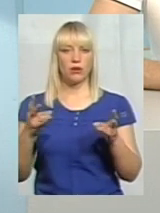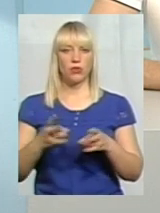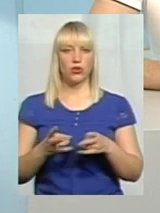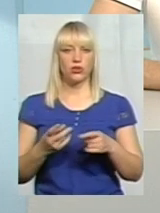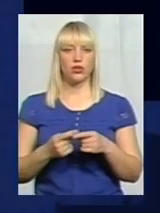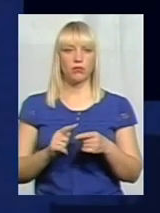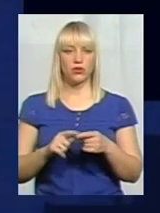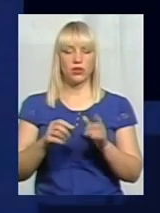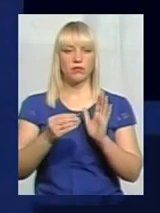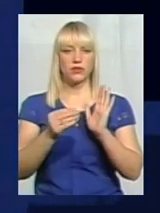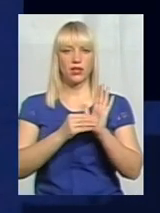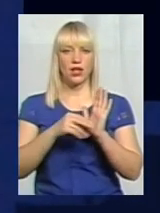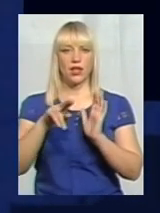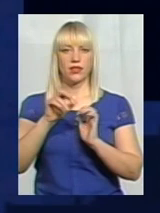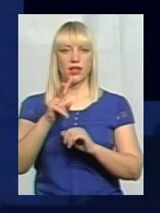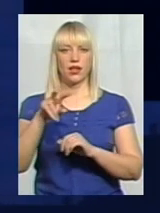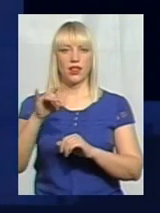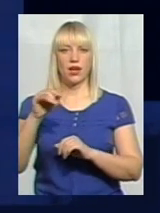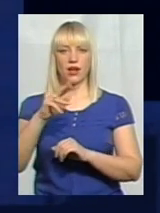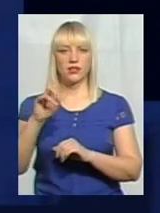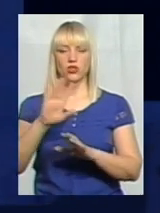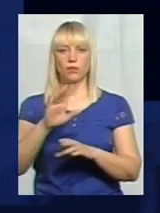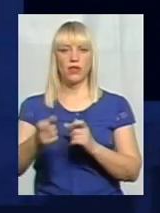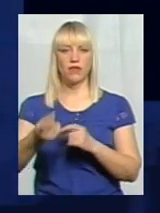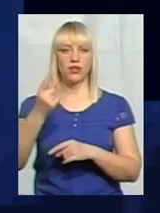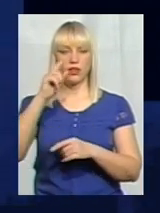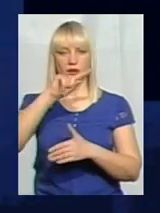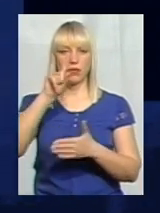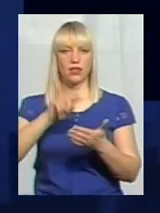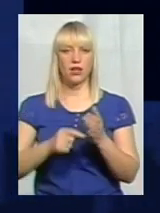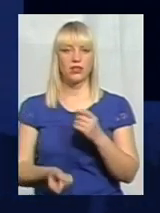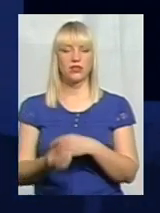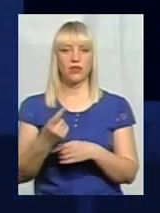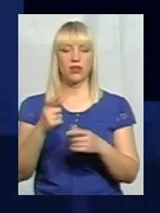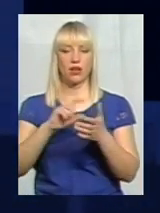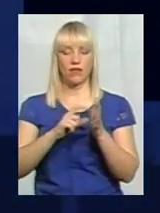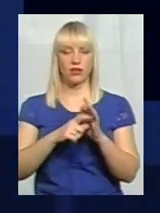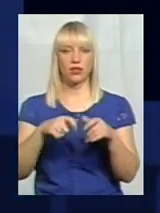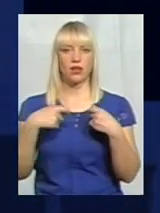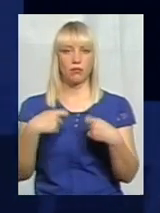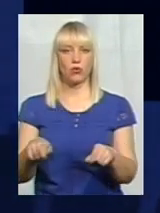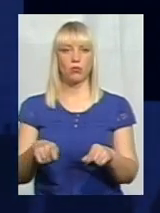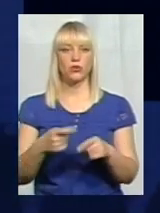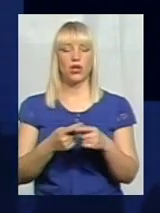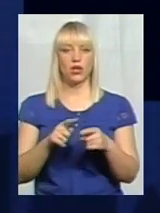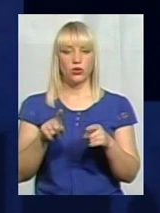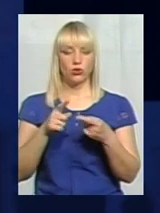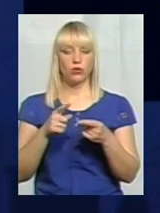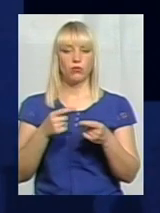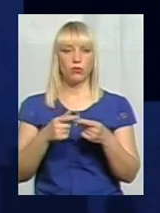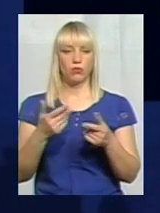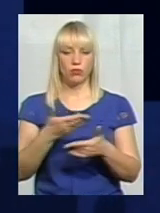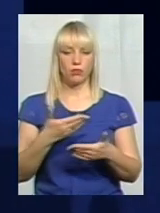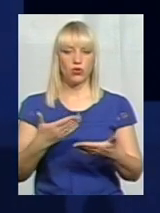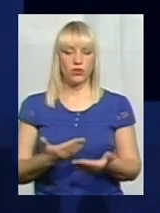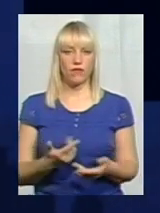суми в декларацію, щоб не виникало жодних питань, звідки вони з'янулися. Квартира продана, тому ми і прописалися і проживаємо за адресою, яка